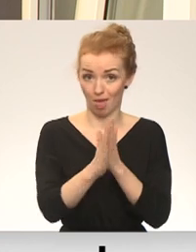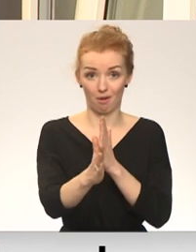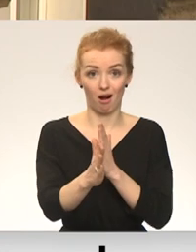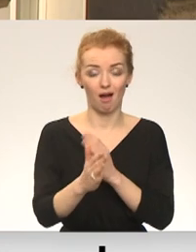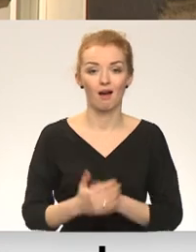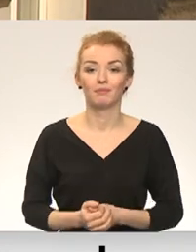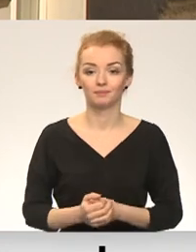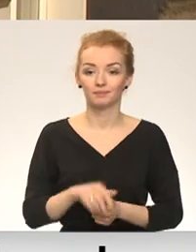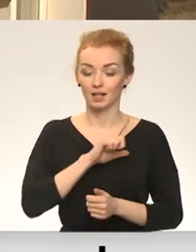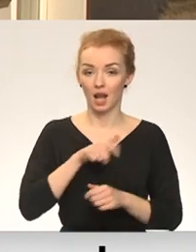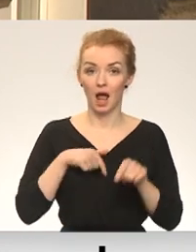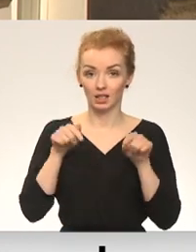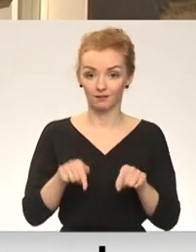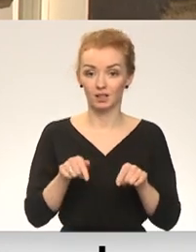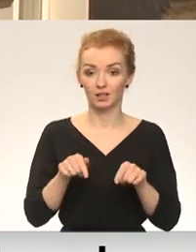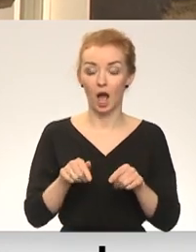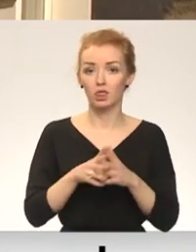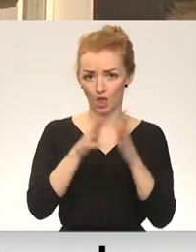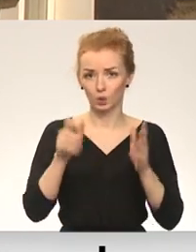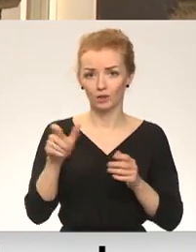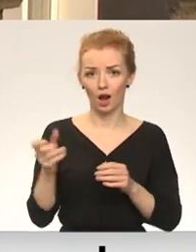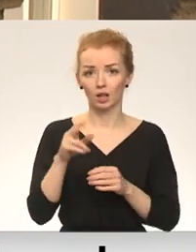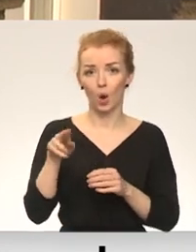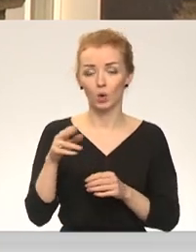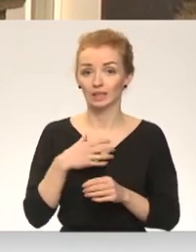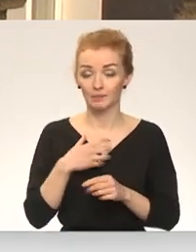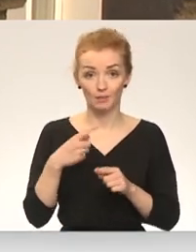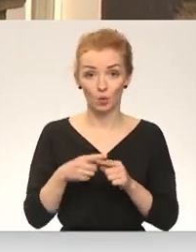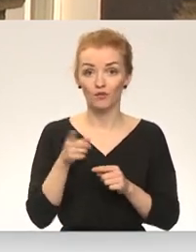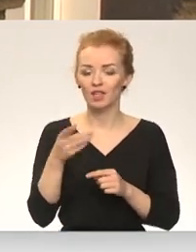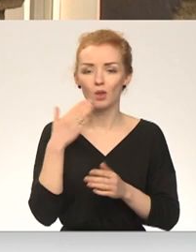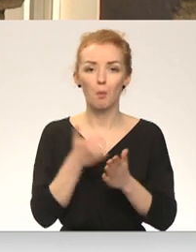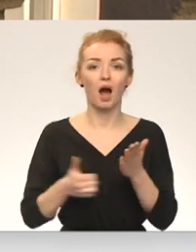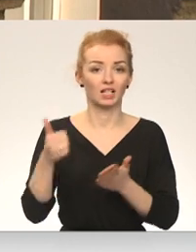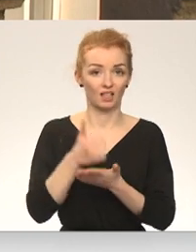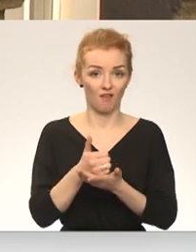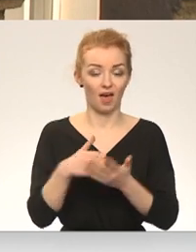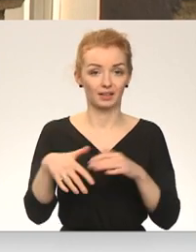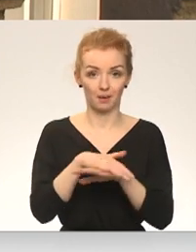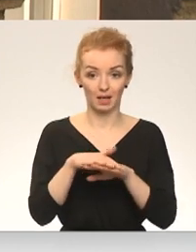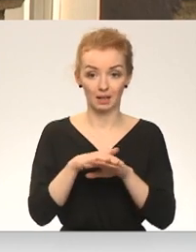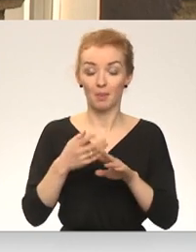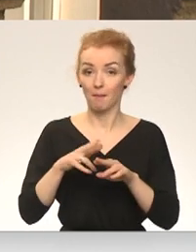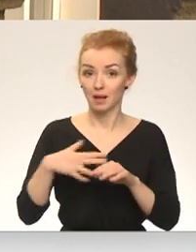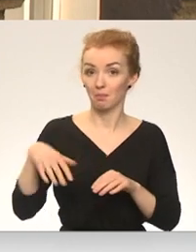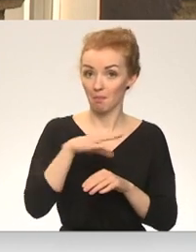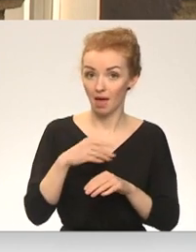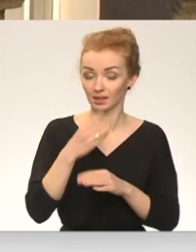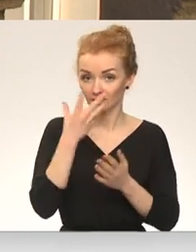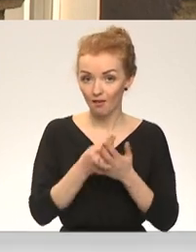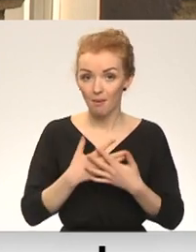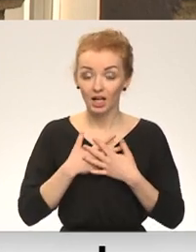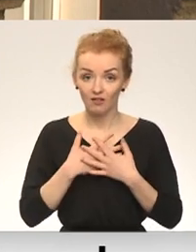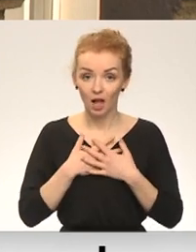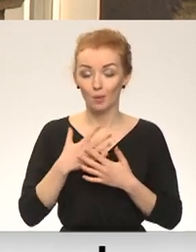iepērkam. Latvijā pietiekoši daudz cilvēku daunas sindromu, un viņi nav pārstāvēts sabiedrībā. Mēs ar savām aktivitātēm un